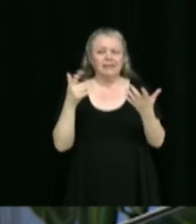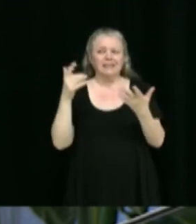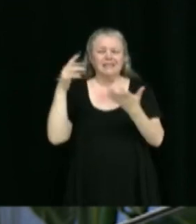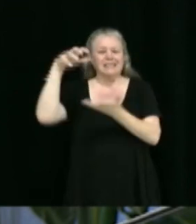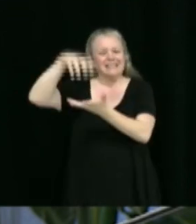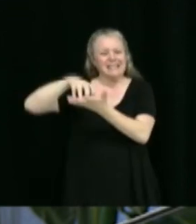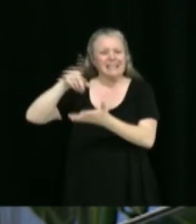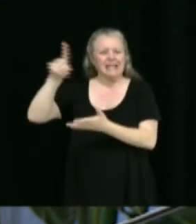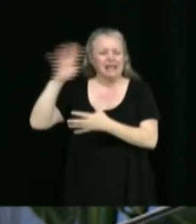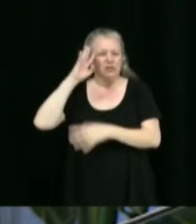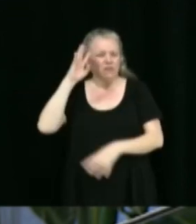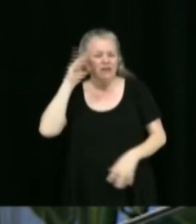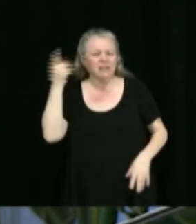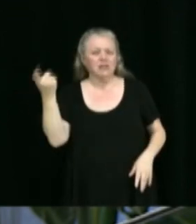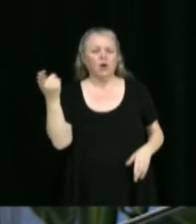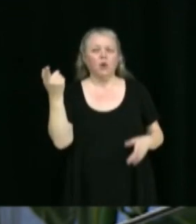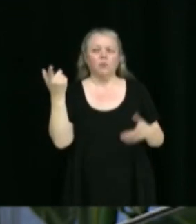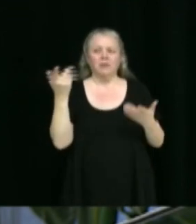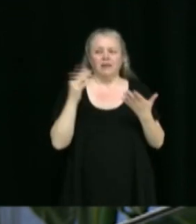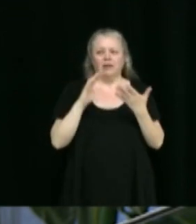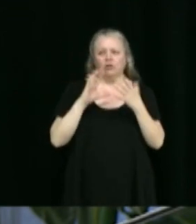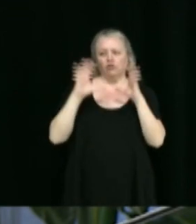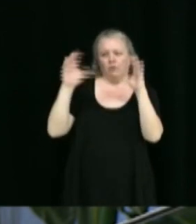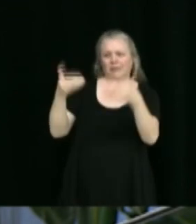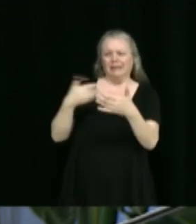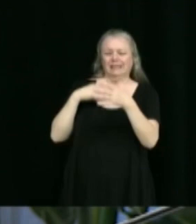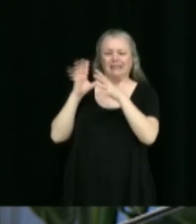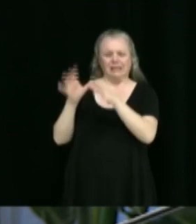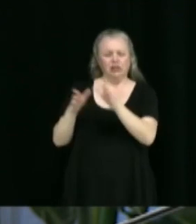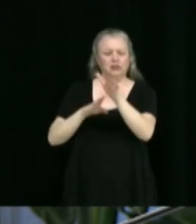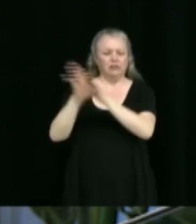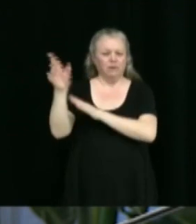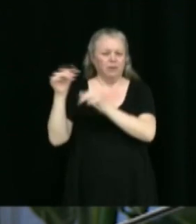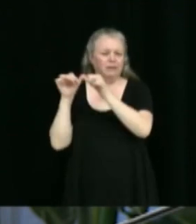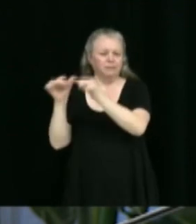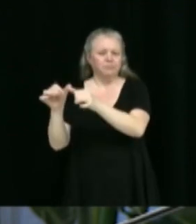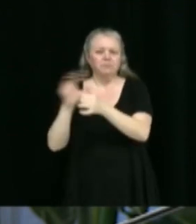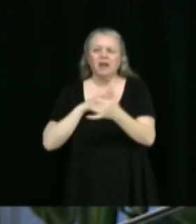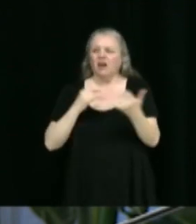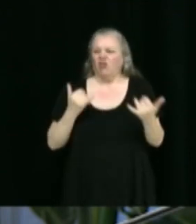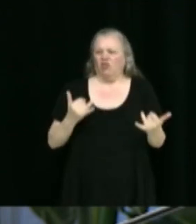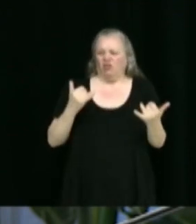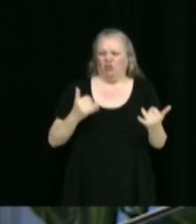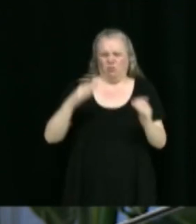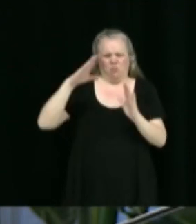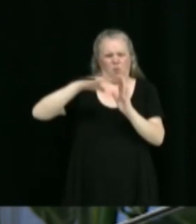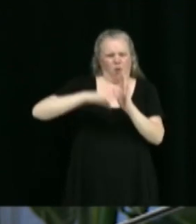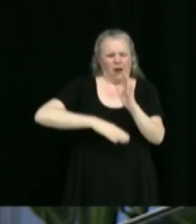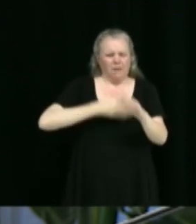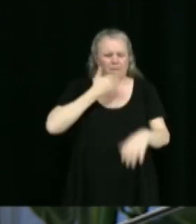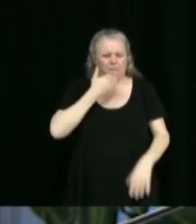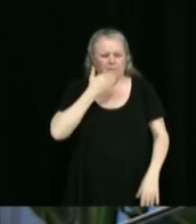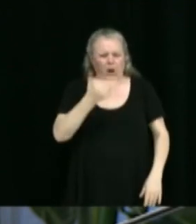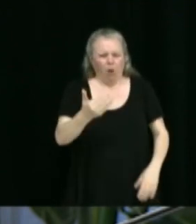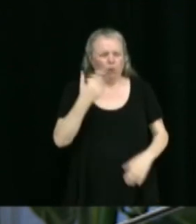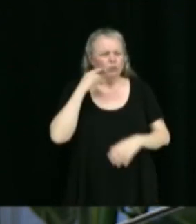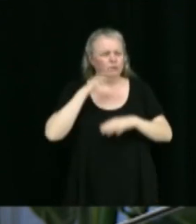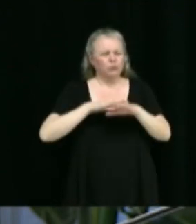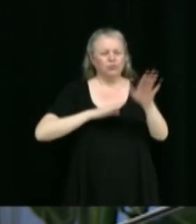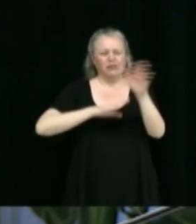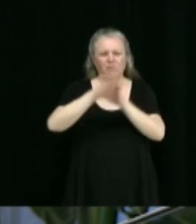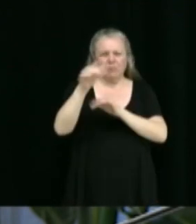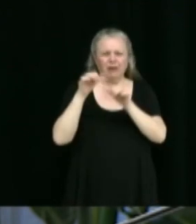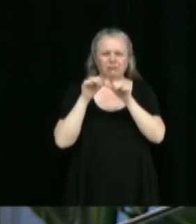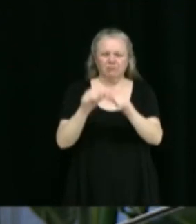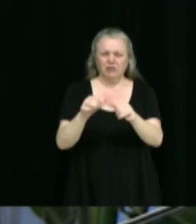comité stratégique en développement durable. Pourtant, la population constate qu'on est de moins en moins bon en développement durable. On détruit des boisés comme